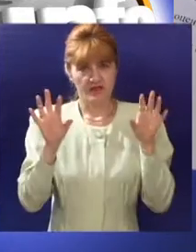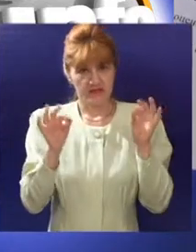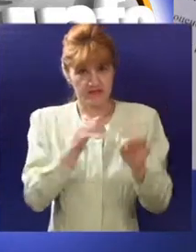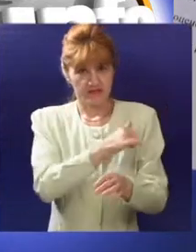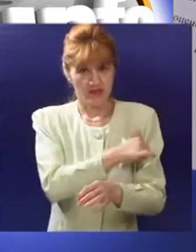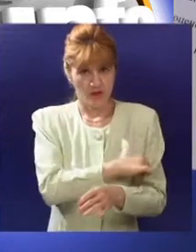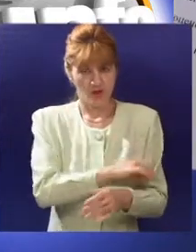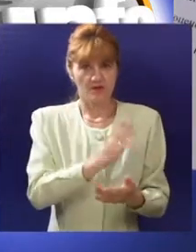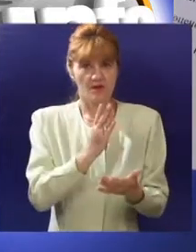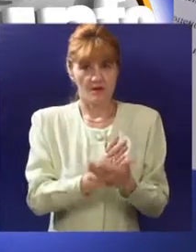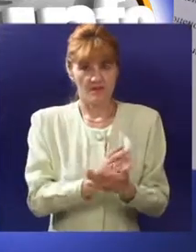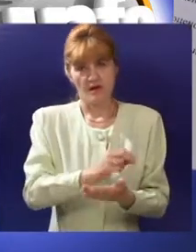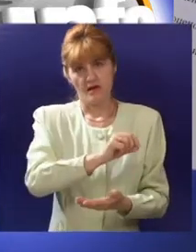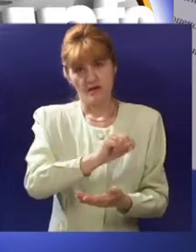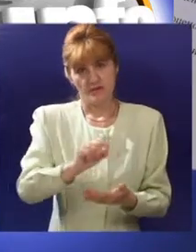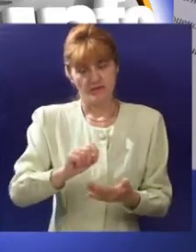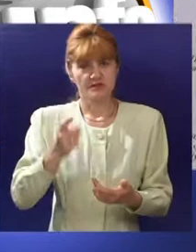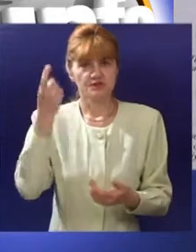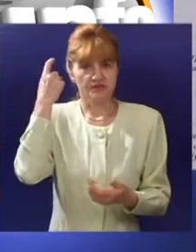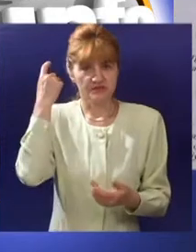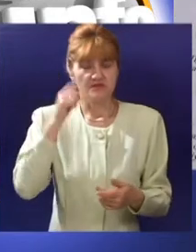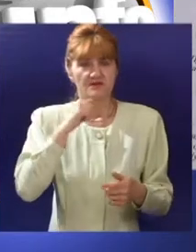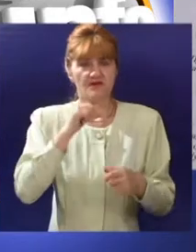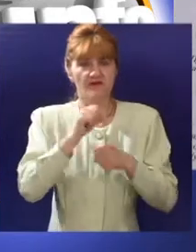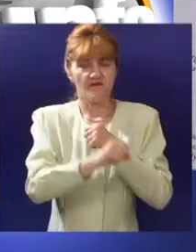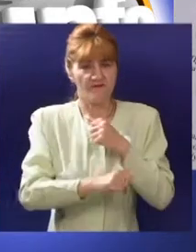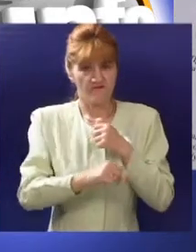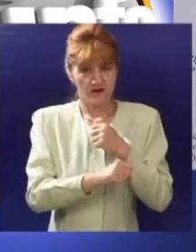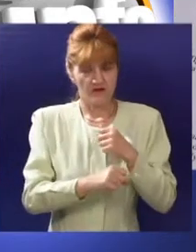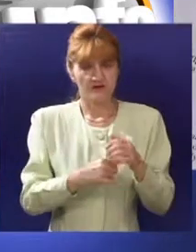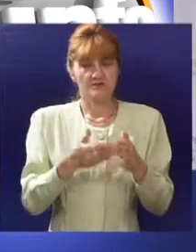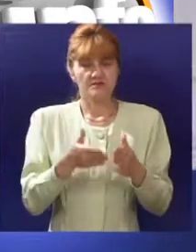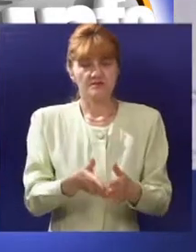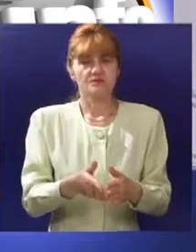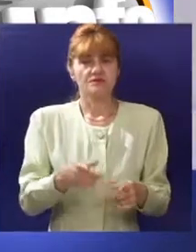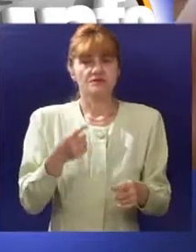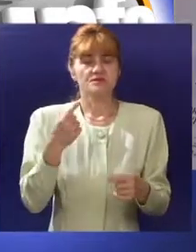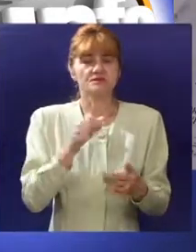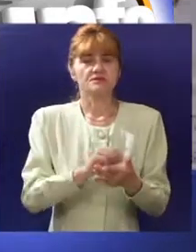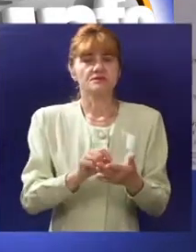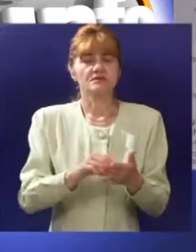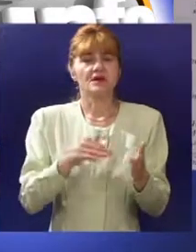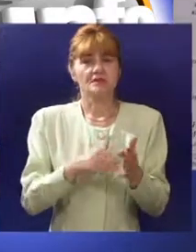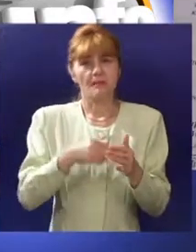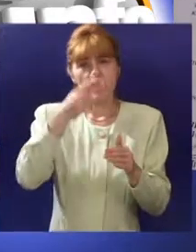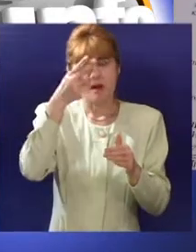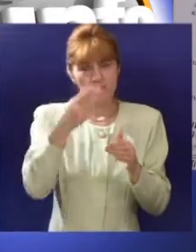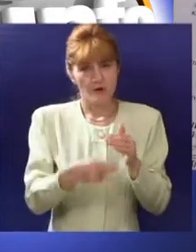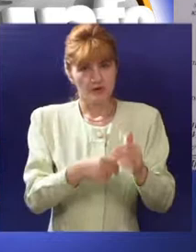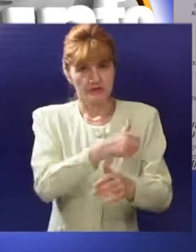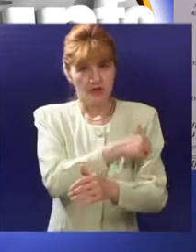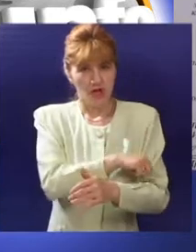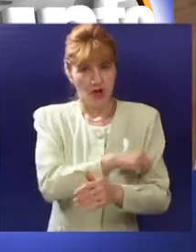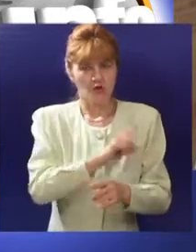godine između univerziteta, ekonomskog fakulteta i pokrajinskog sekretarijata za nauku i tehnološki razvoj, stoji da će poslednja